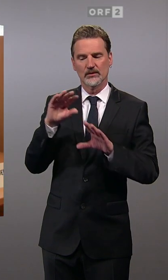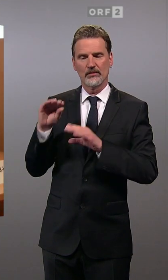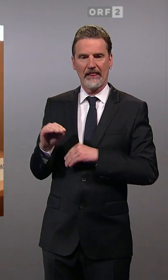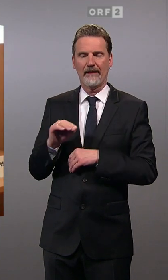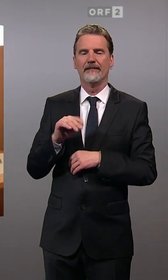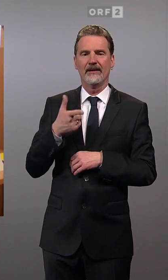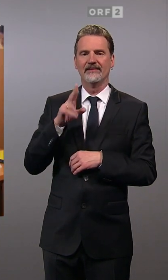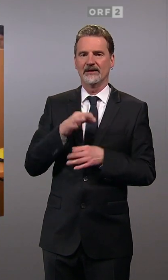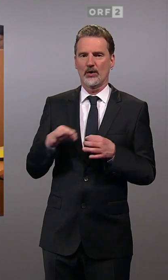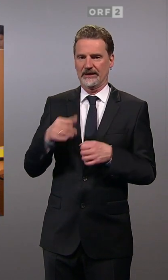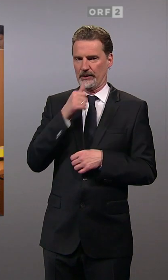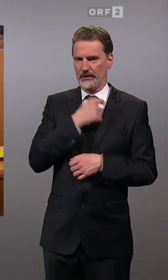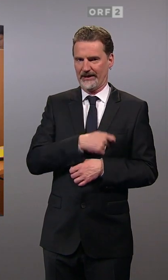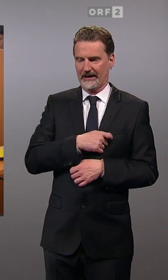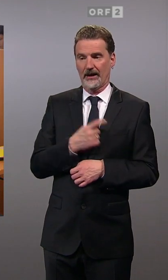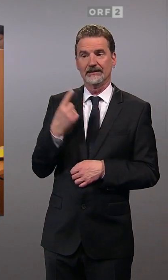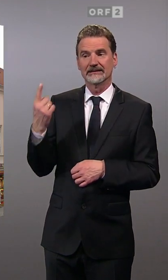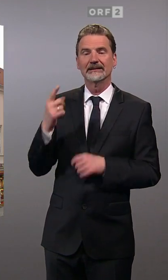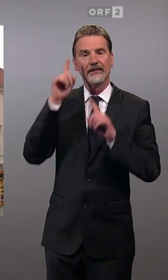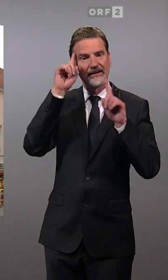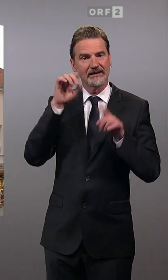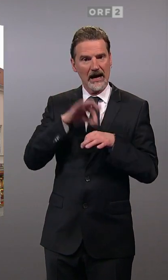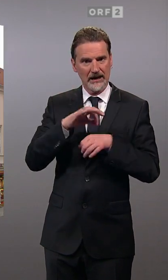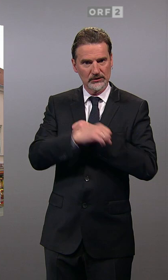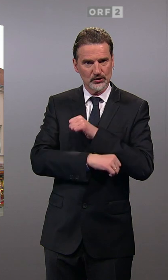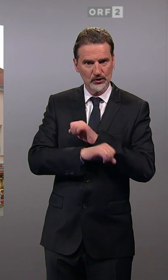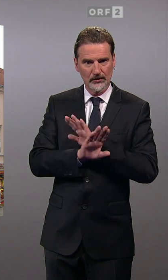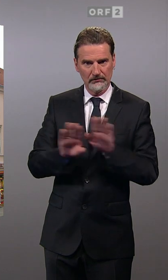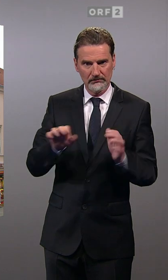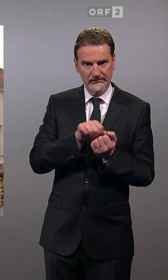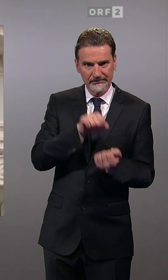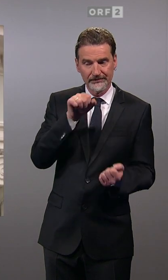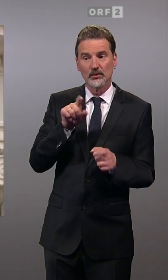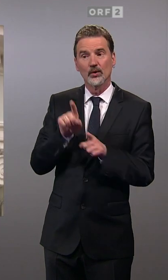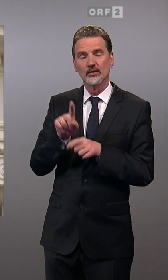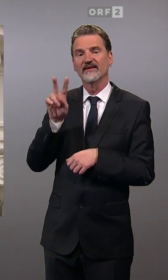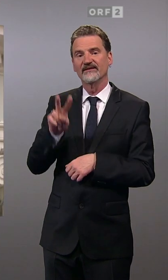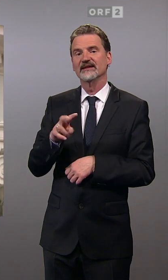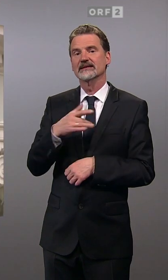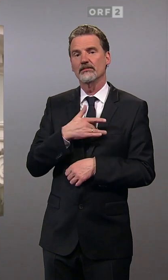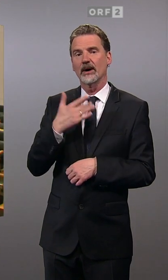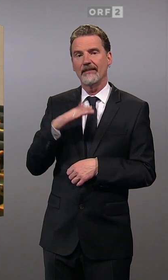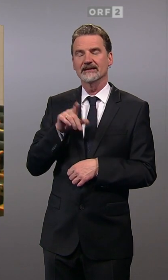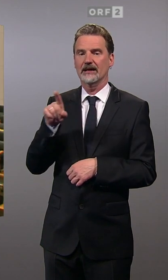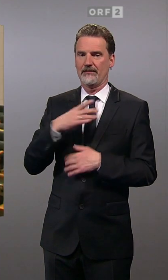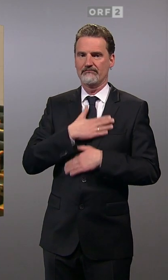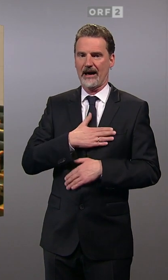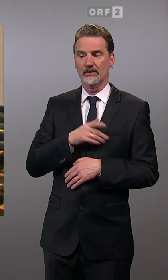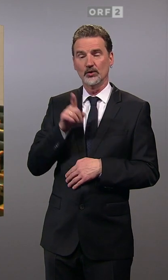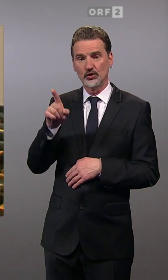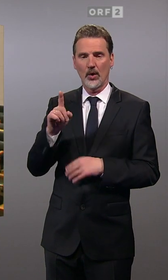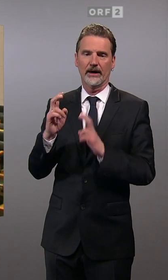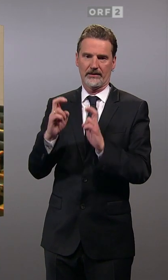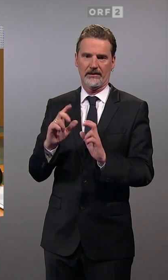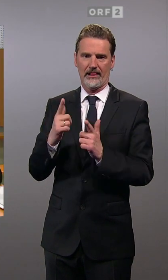Grünen. Die studierte Veterinärmedizinerin ist auch Vizebürgermeisterin in Baden, wo sie auch mit ihrem Mann und ihrem Sohn lebt. Chrisma sitzt seit